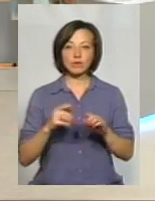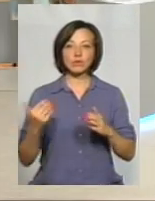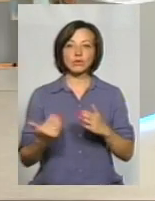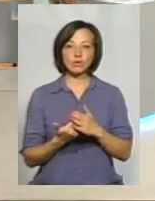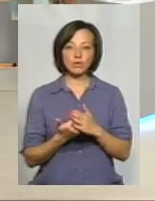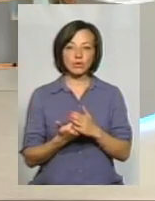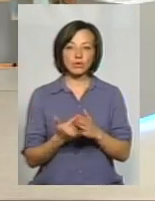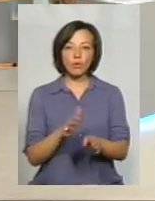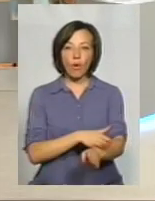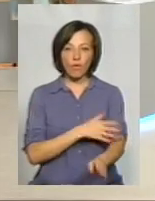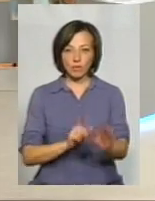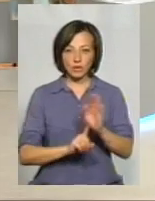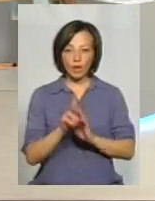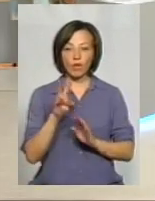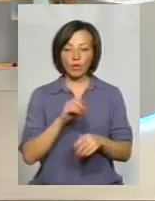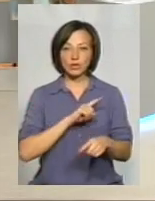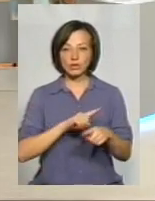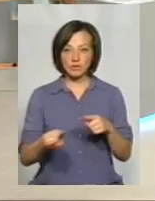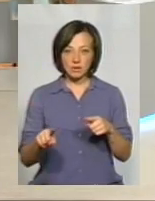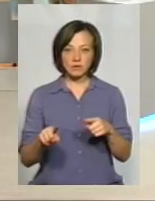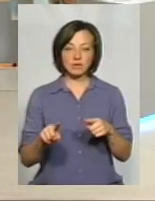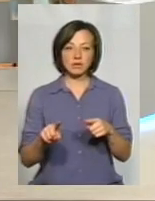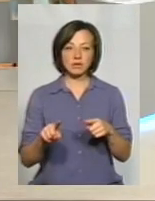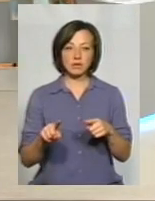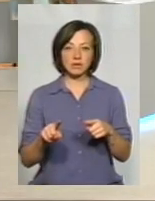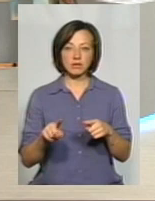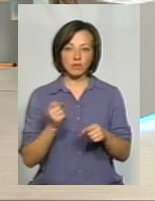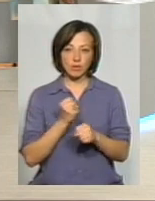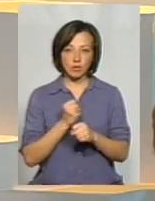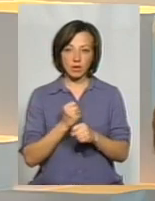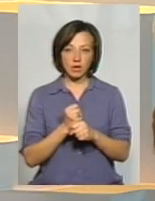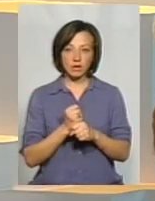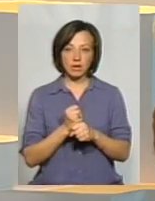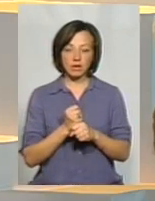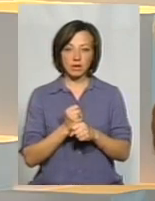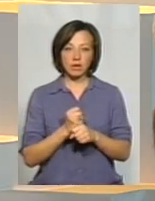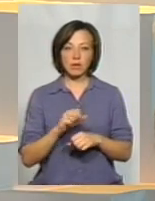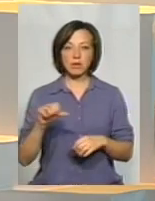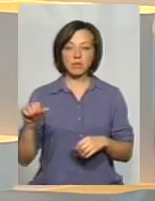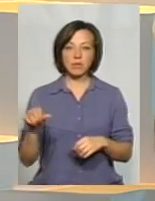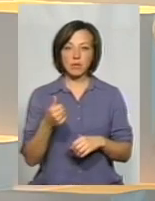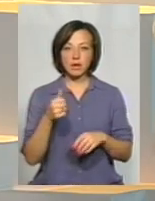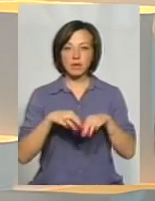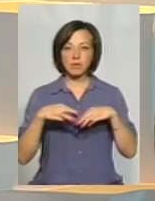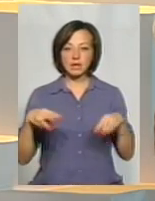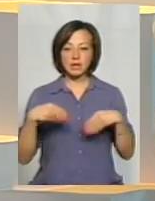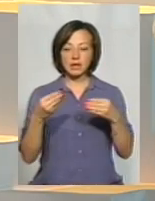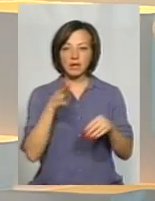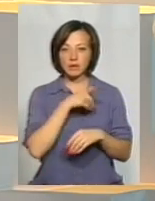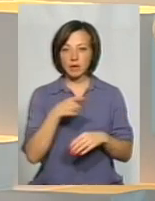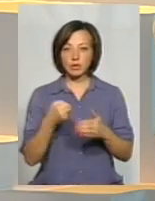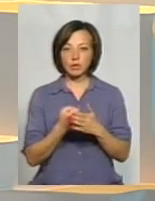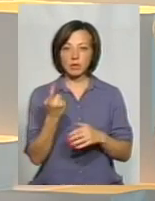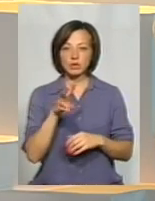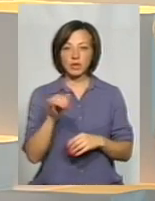потім в Шведську працювати. Але потім все-таки він кладе надії, тому що я говорю, що прем'єр-міністр дав їм термін до 1 липня, і